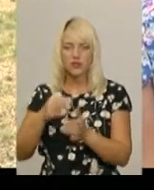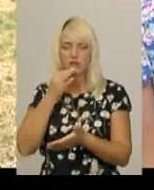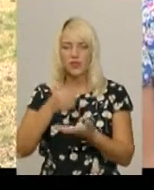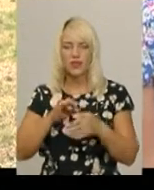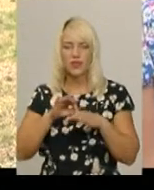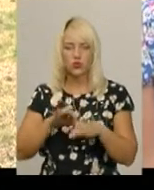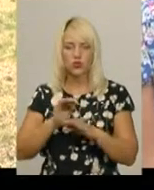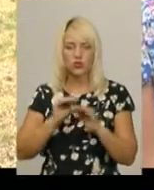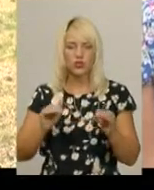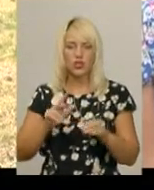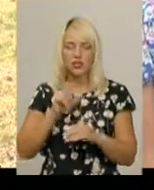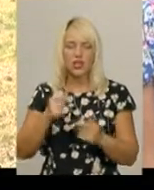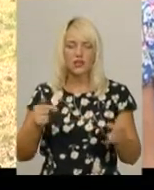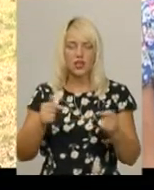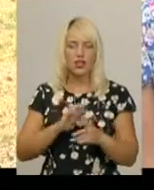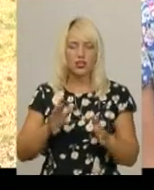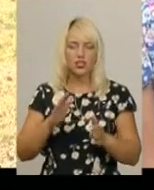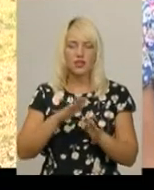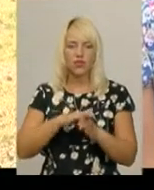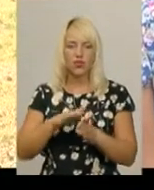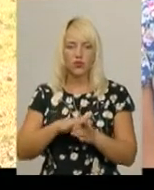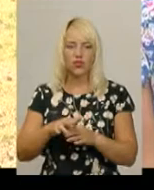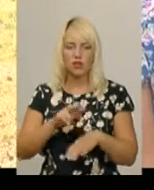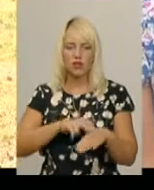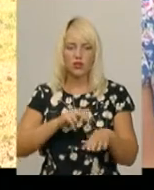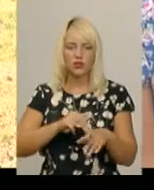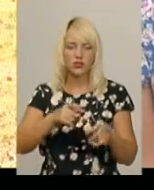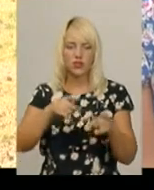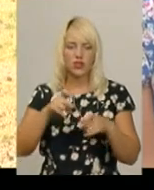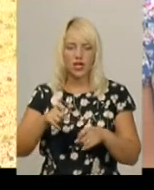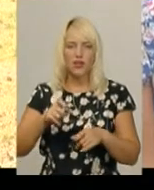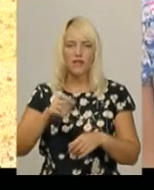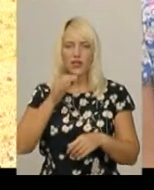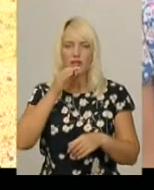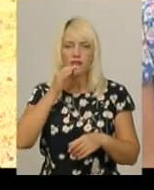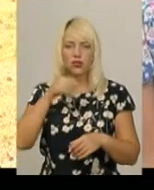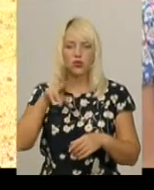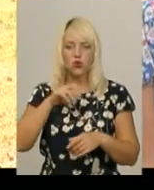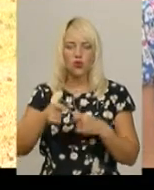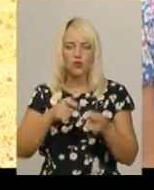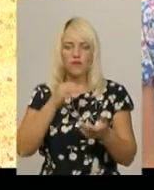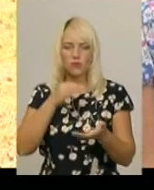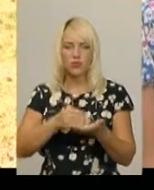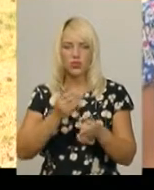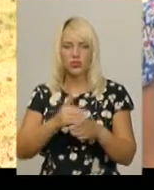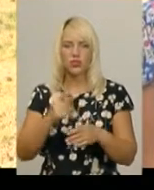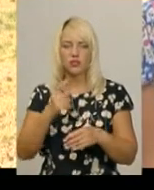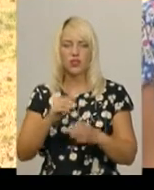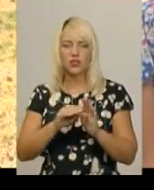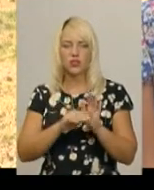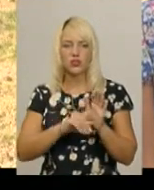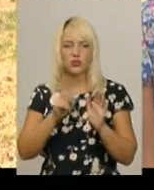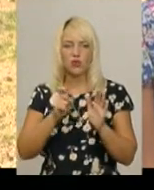За неналежне виконання працівники поліції притягують батьків до адміністративної відповідальності за частиною першої статті